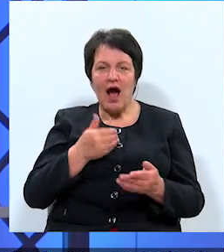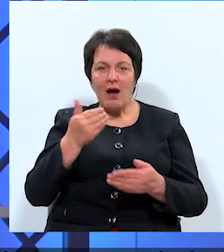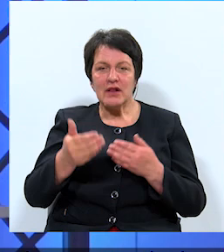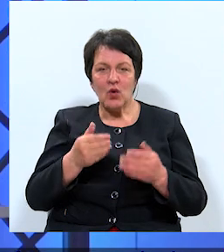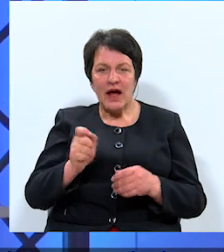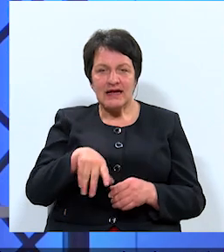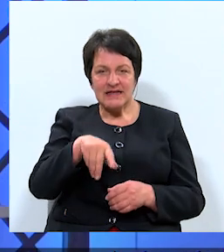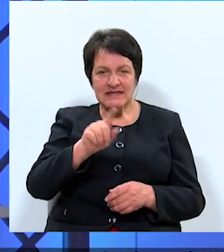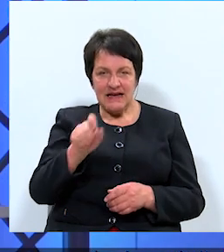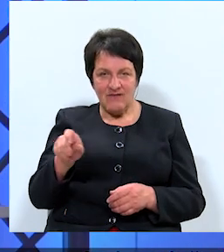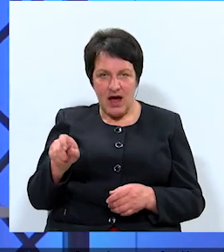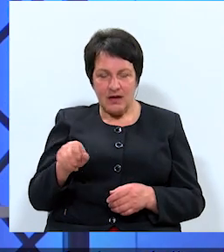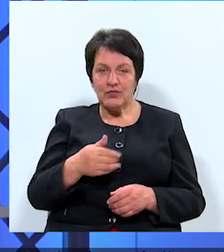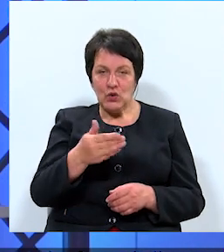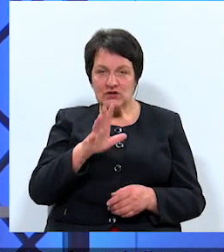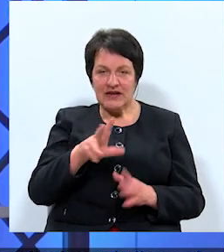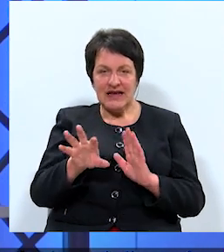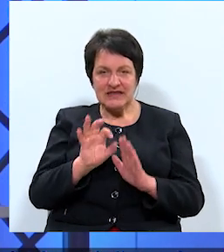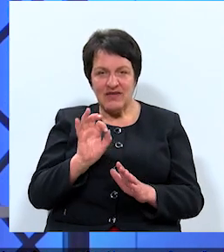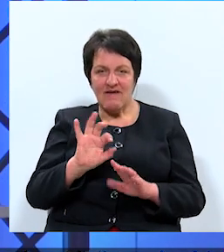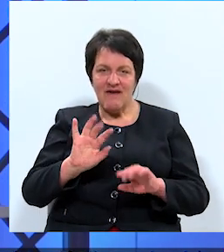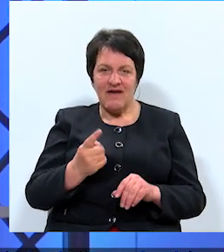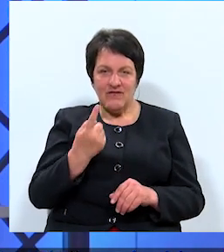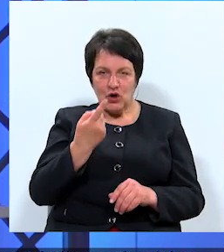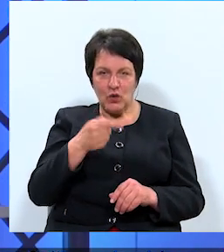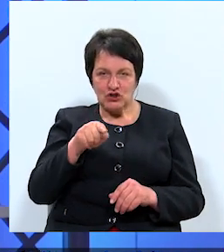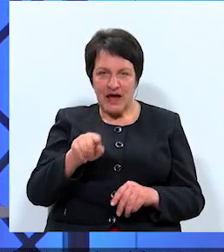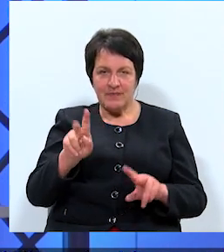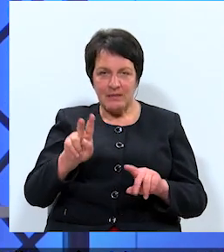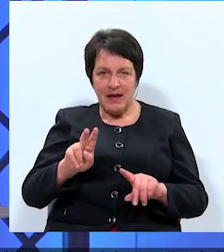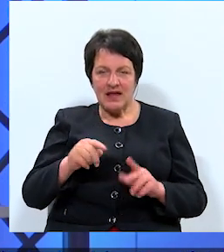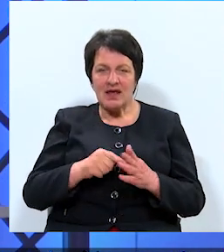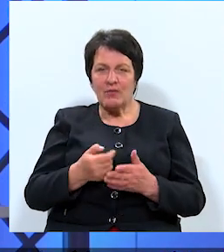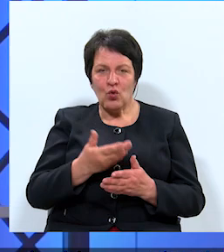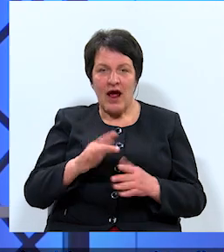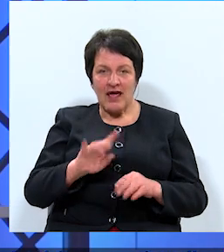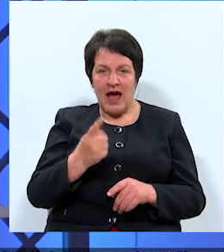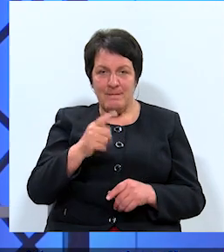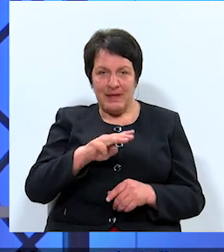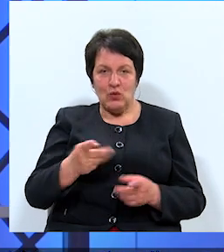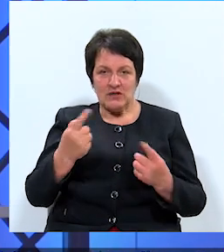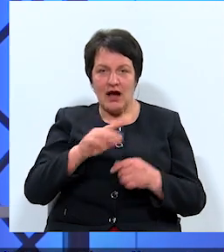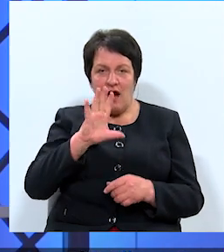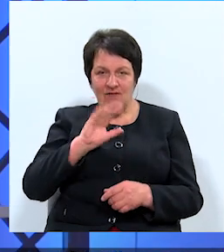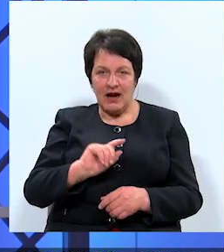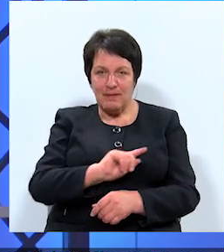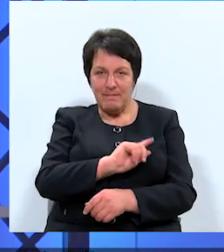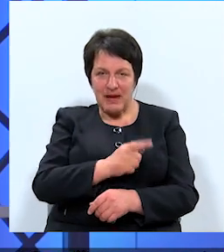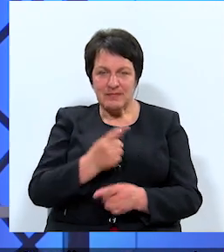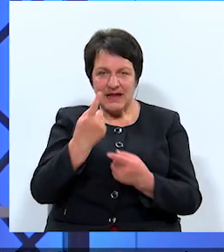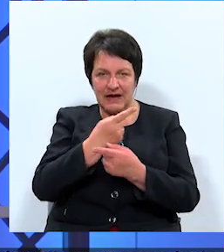cilvēki, vai nu vienu no šiem tematiem, jebkuru vai ja minūtes laikā varat paspēt